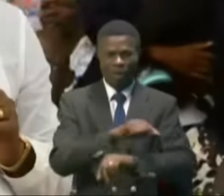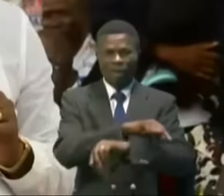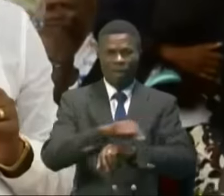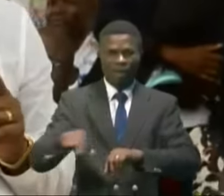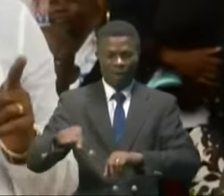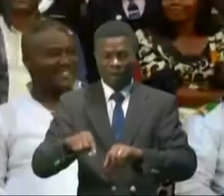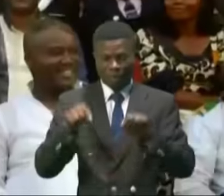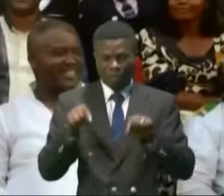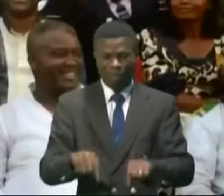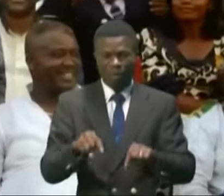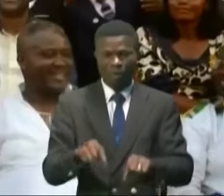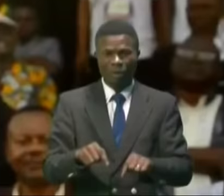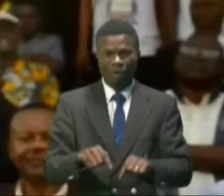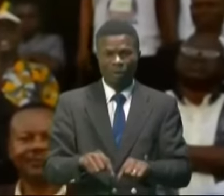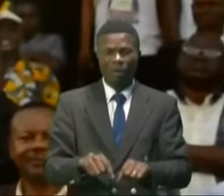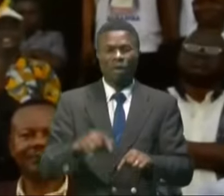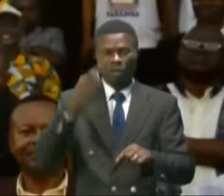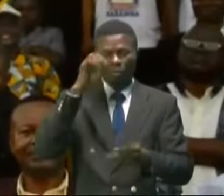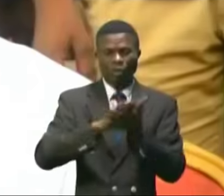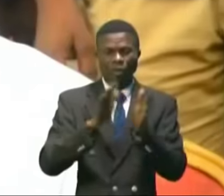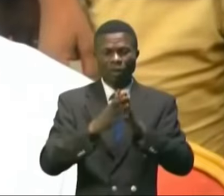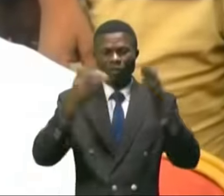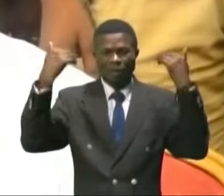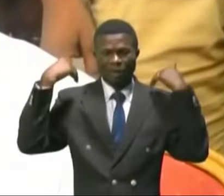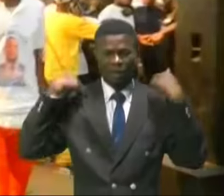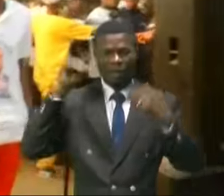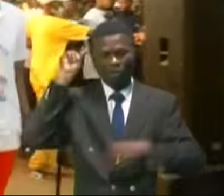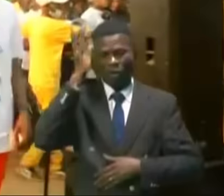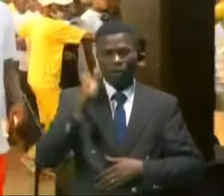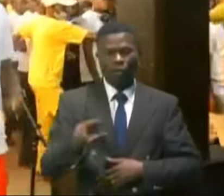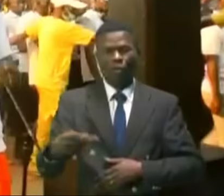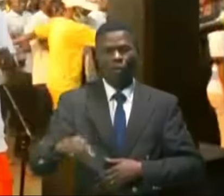cette fois-ci, de les équitifs de la province du Maïndombe.